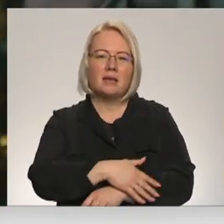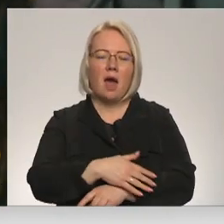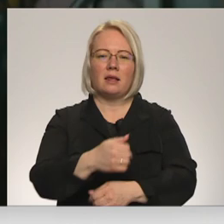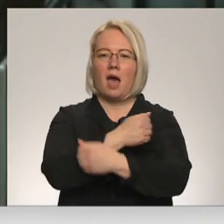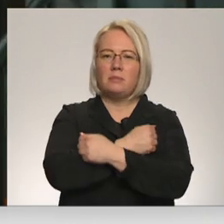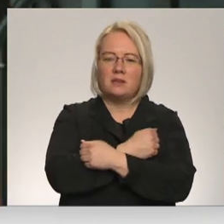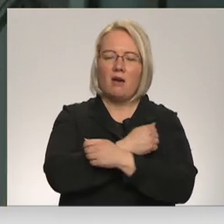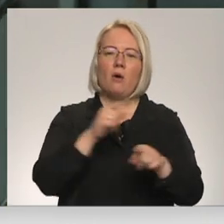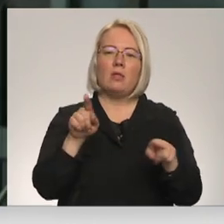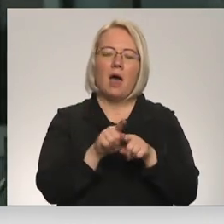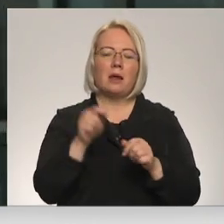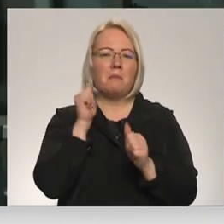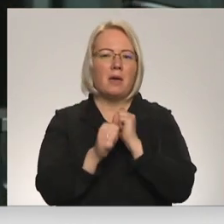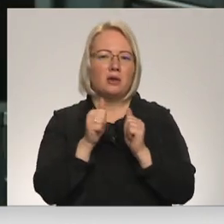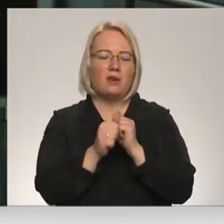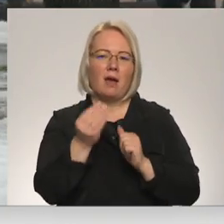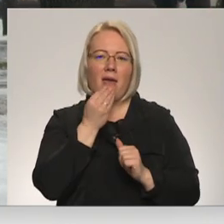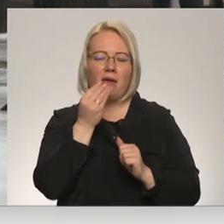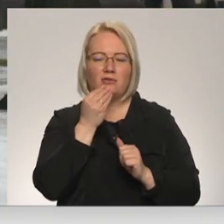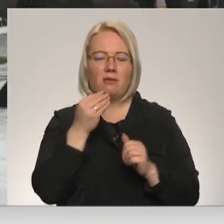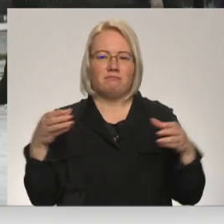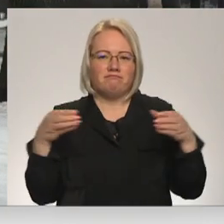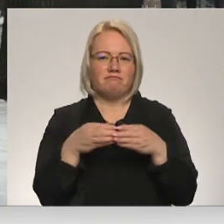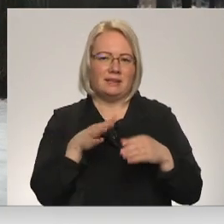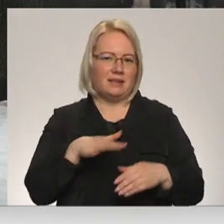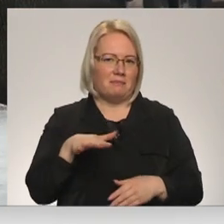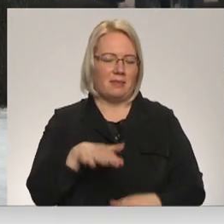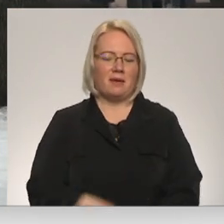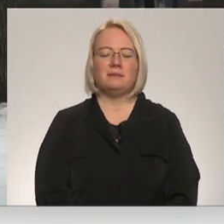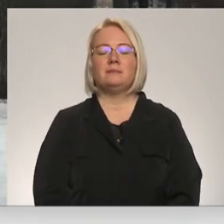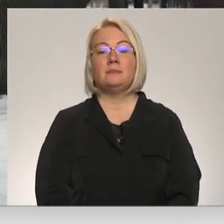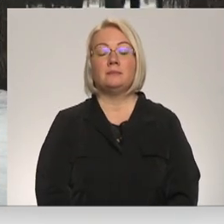biežāka sēdienreizes ģimenes lokā. Ieva Strasdiņa, Latvijas televīzija